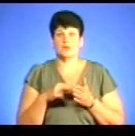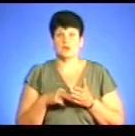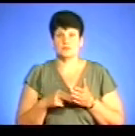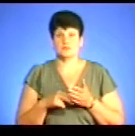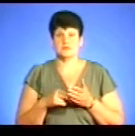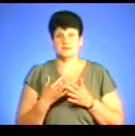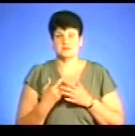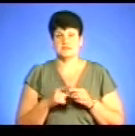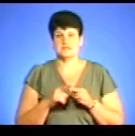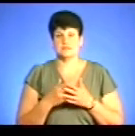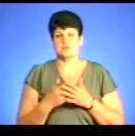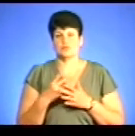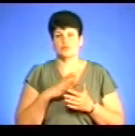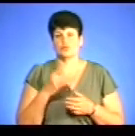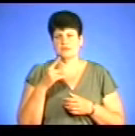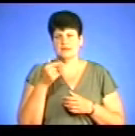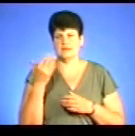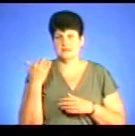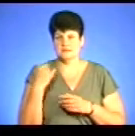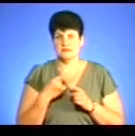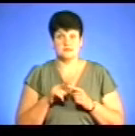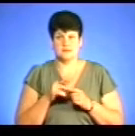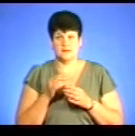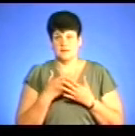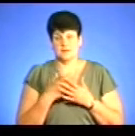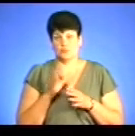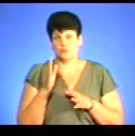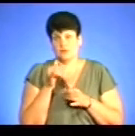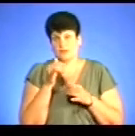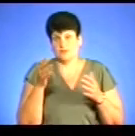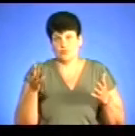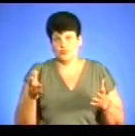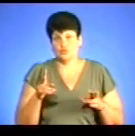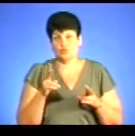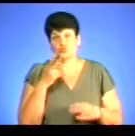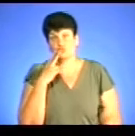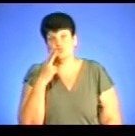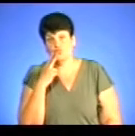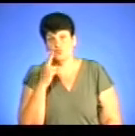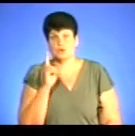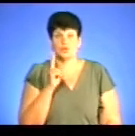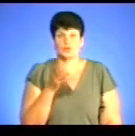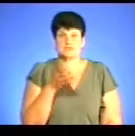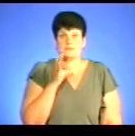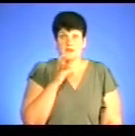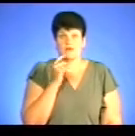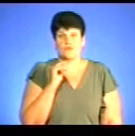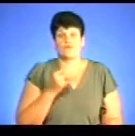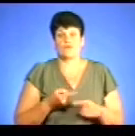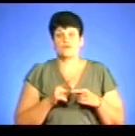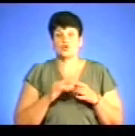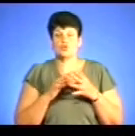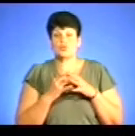можливо, було рік тому, так, я не пригадую. Але, в принципі, ж такого, напевно, бути не може. По-любому, хтось курить і хтось п'є в цьому селі. Значить, щось